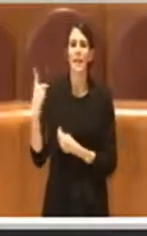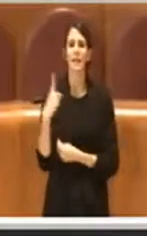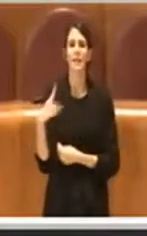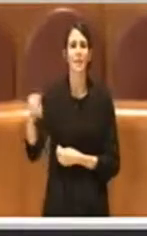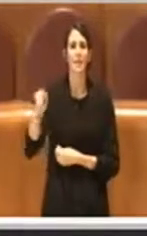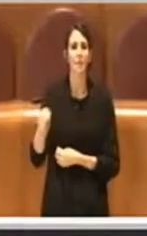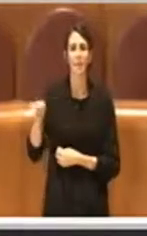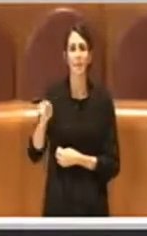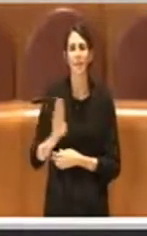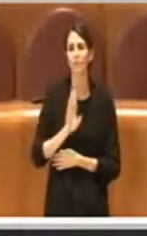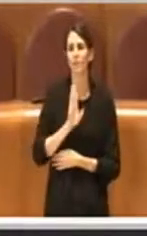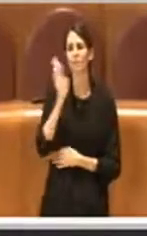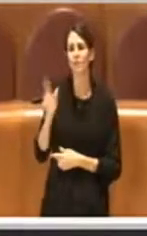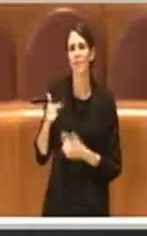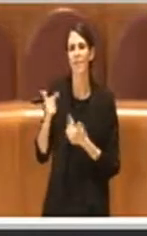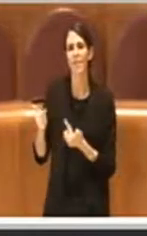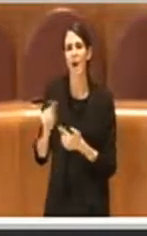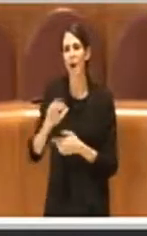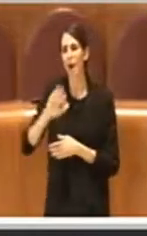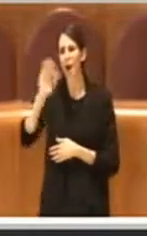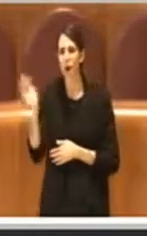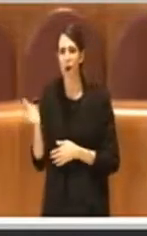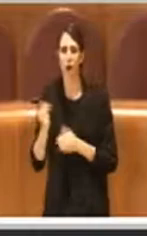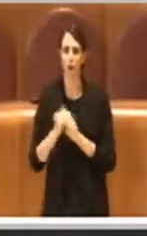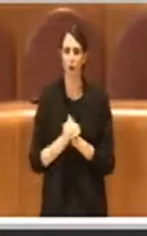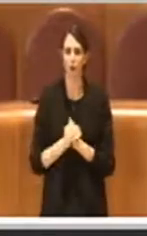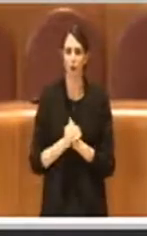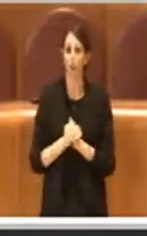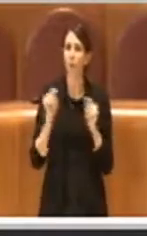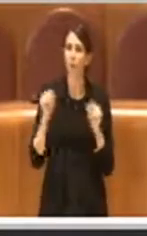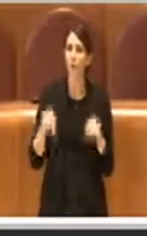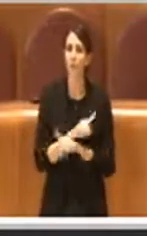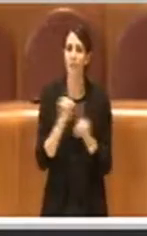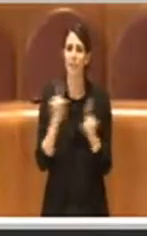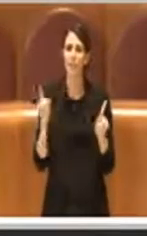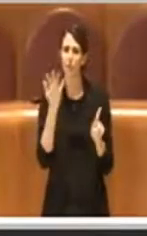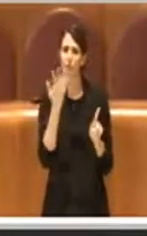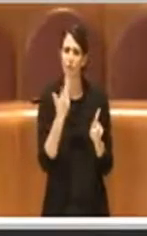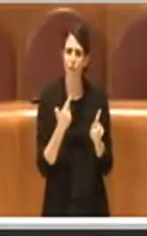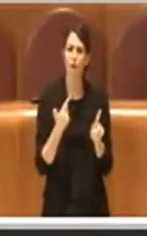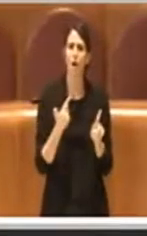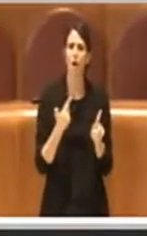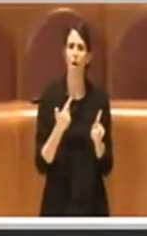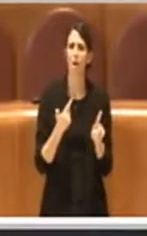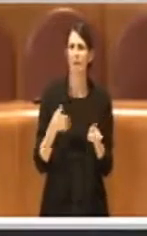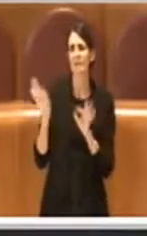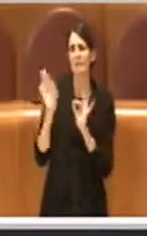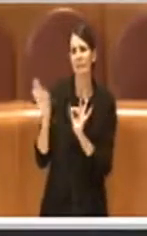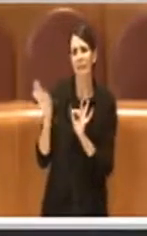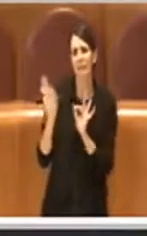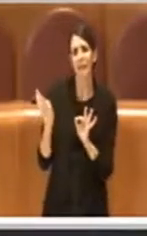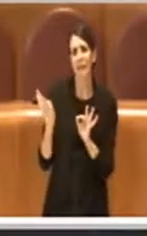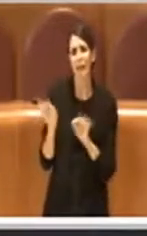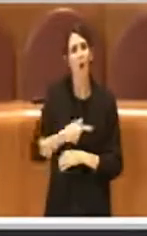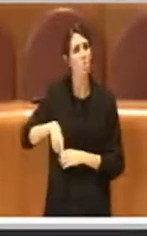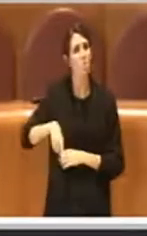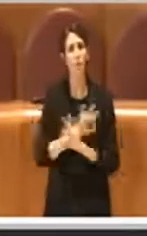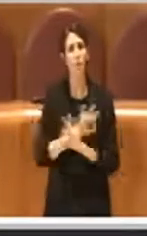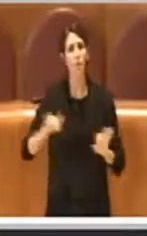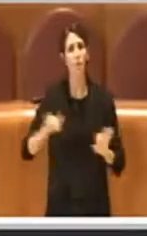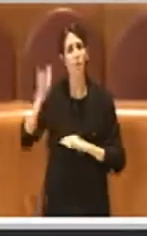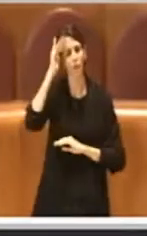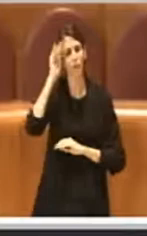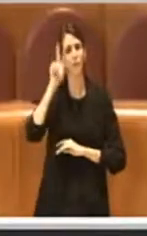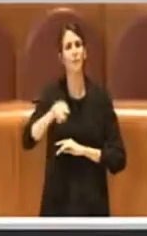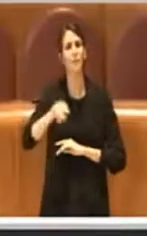in divano, stiamo ascoltando e ascoltiamo anche ovviamente gli interventi delle